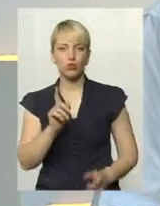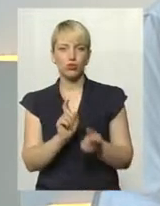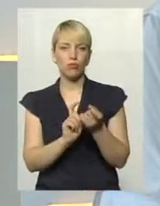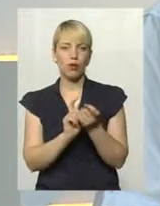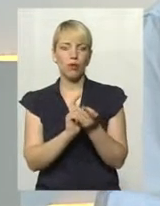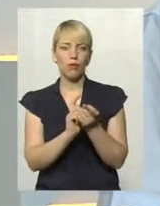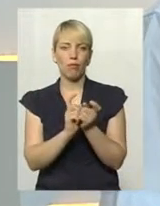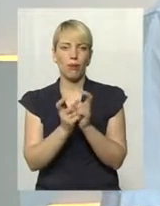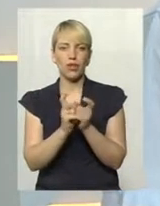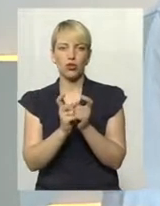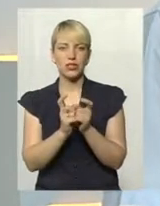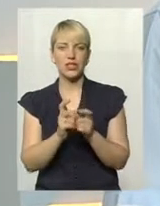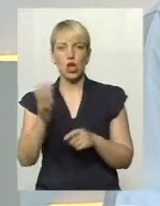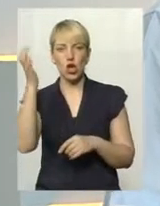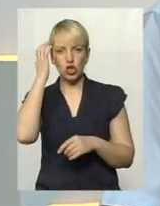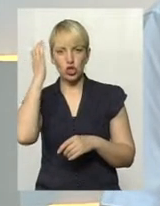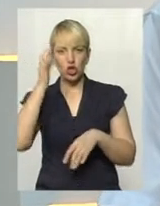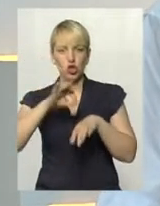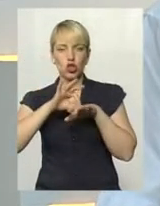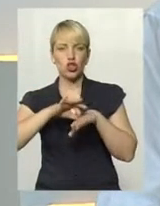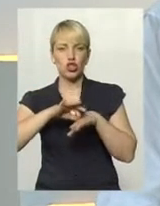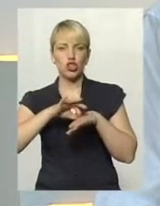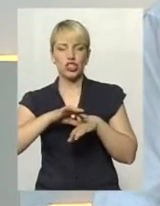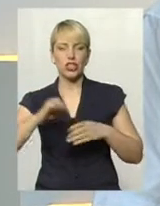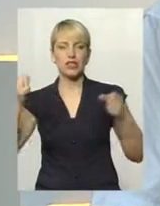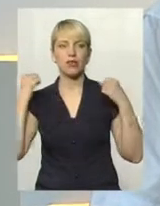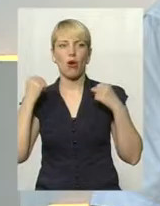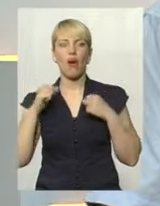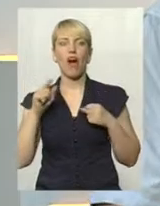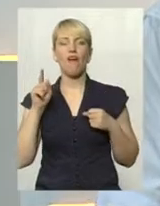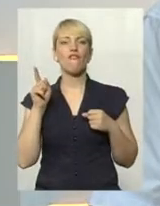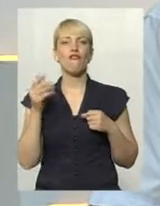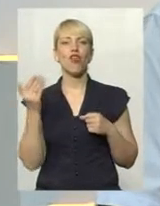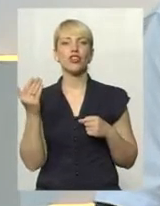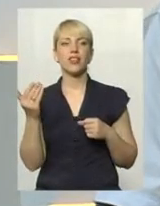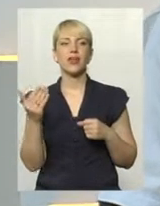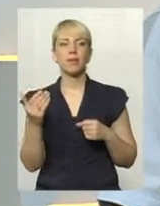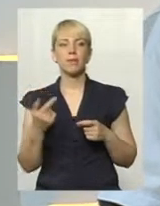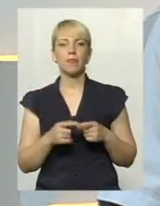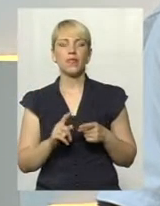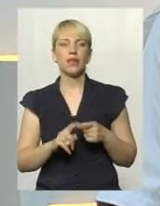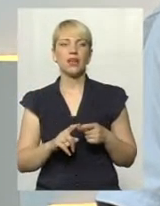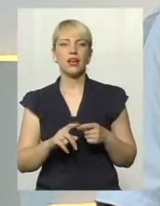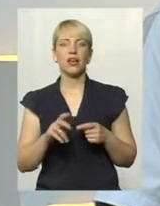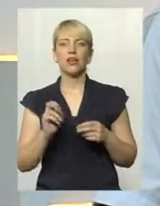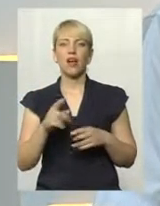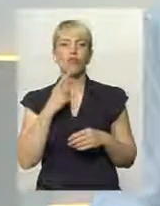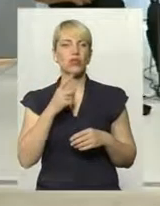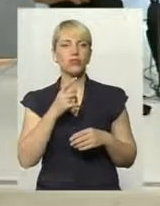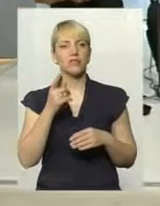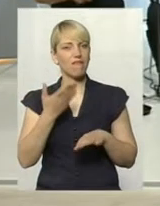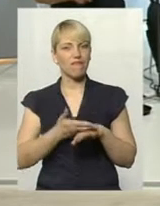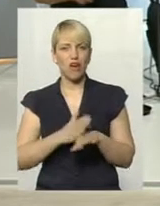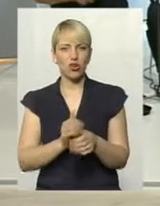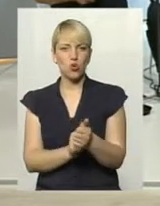черношкірі спортсмени, а вони, ну як говориться, є реклама, болта ніхто не обгонить, говориться. Так само